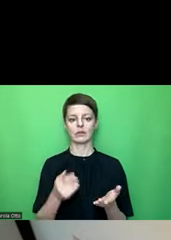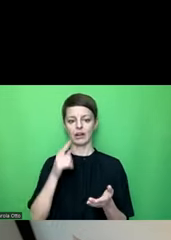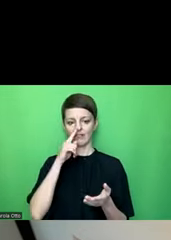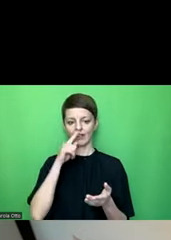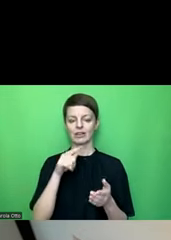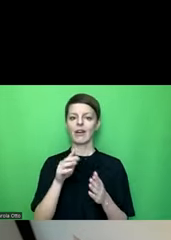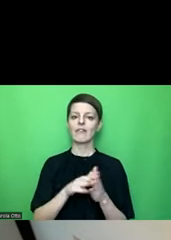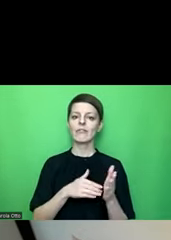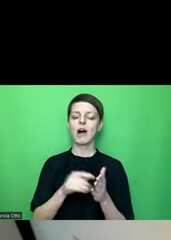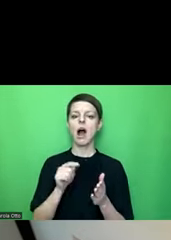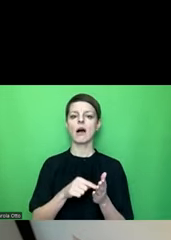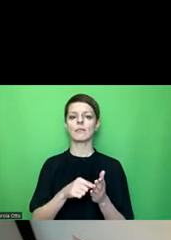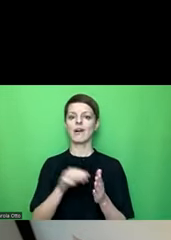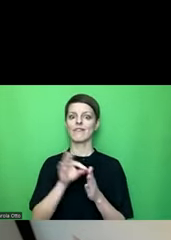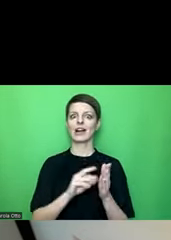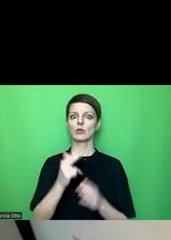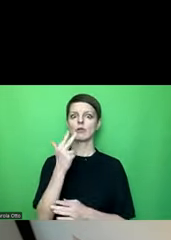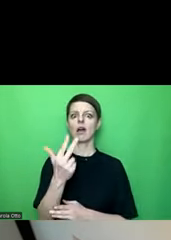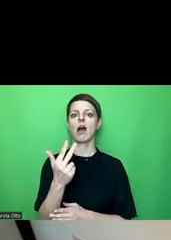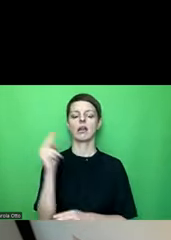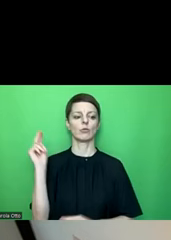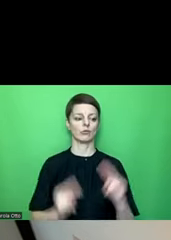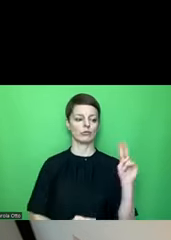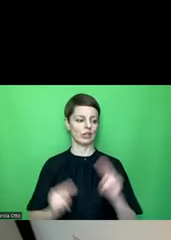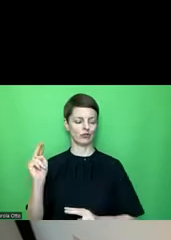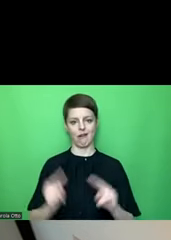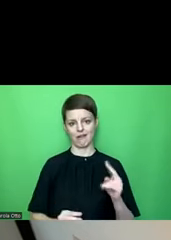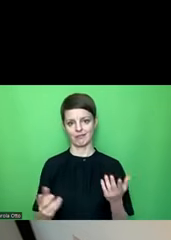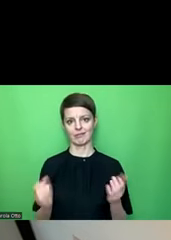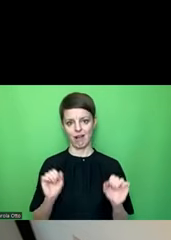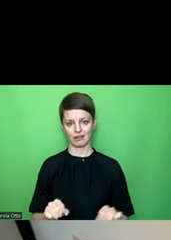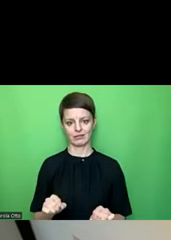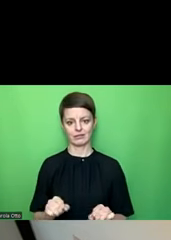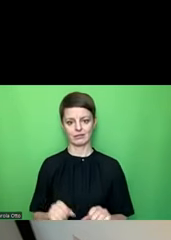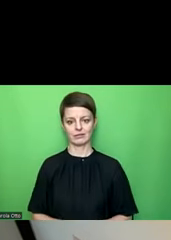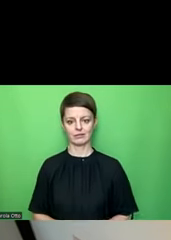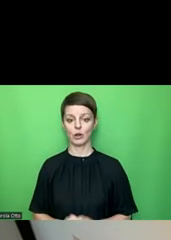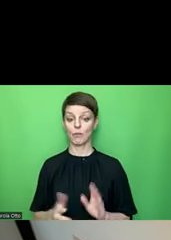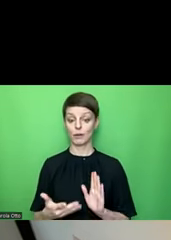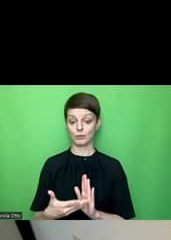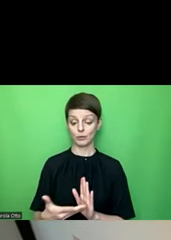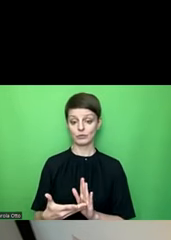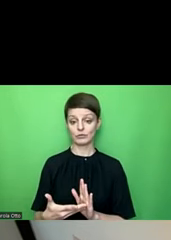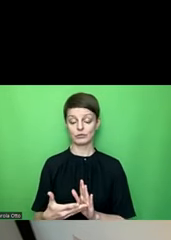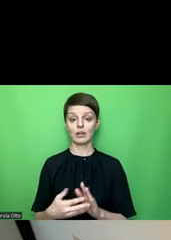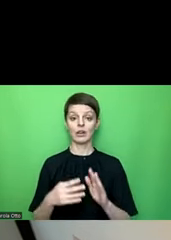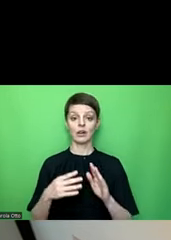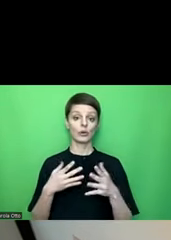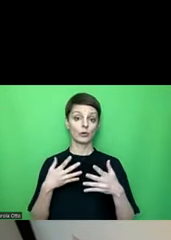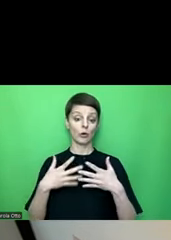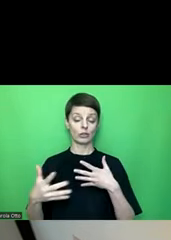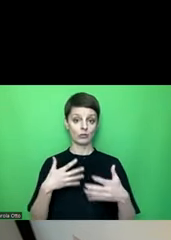Faktor 3 in der Helligkeit unterscheiden. Also wenn ich jetzt nochmal nachprüfe mit meinem Contrast Analyzer,